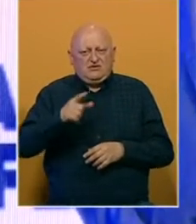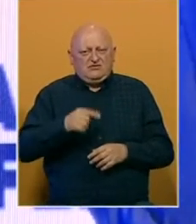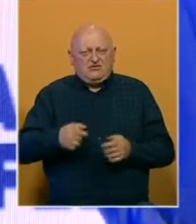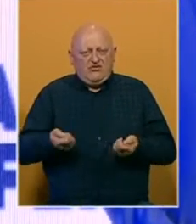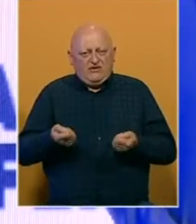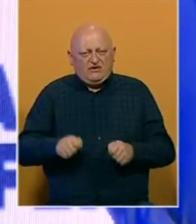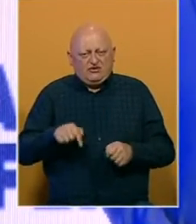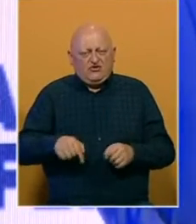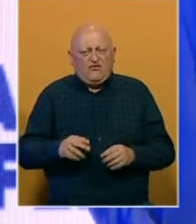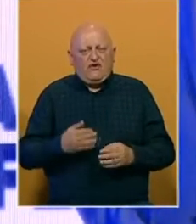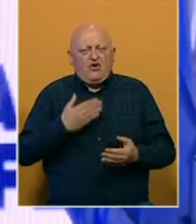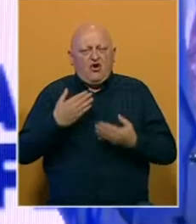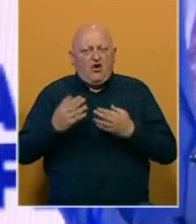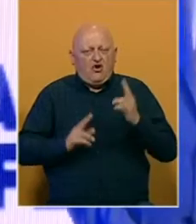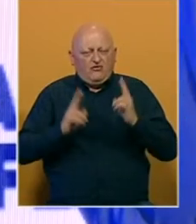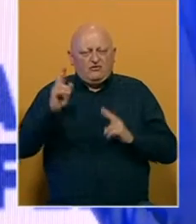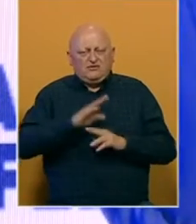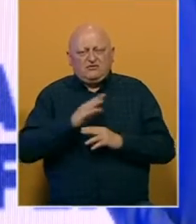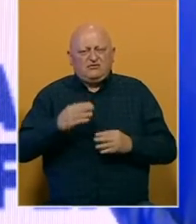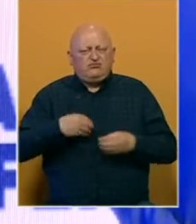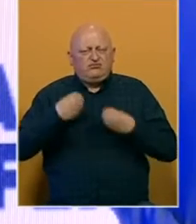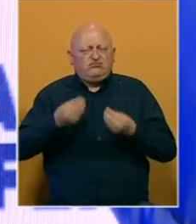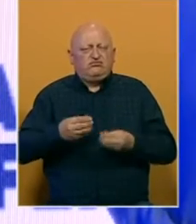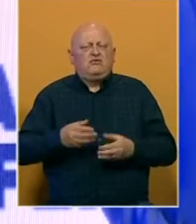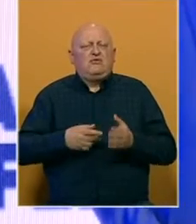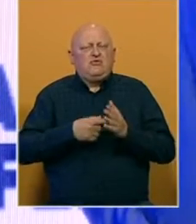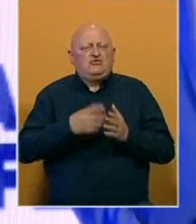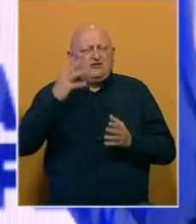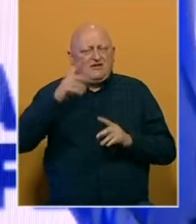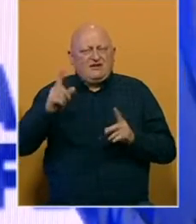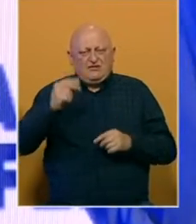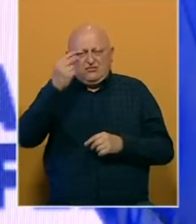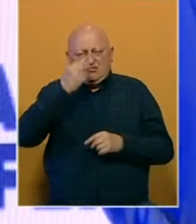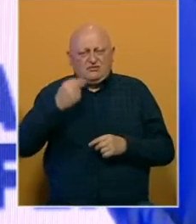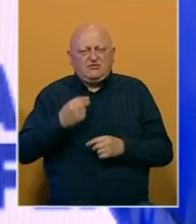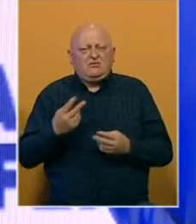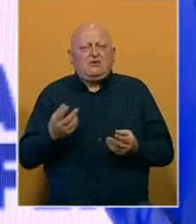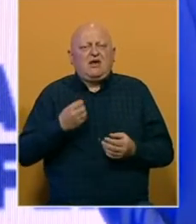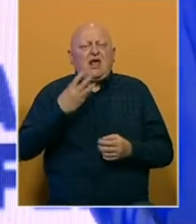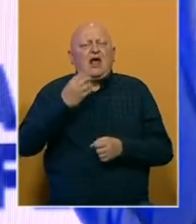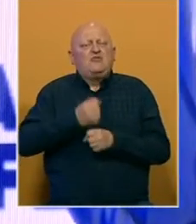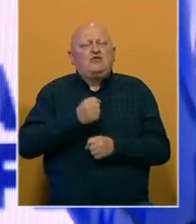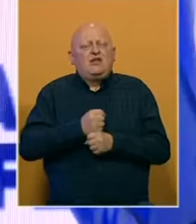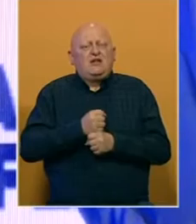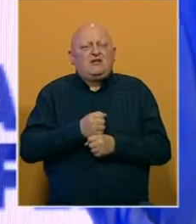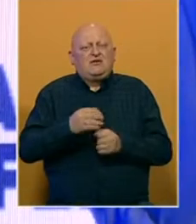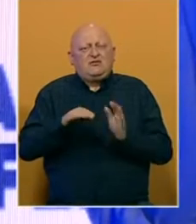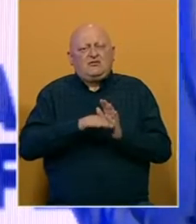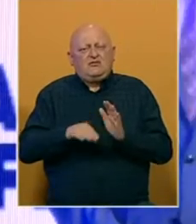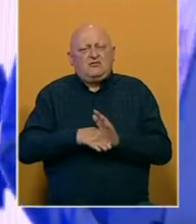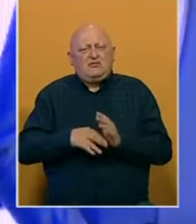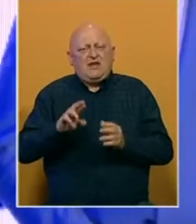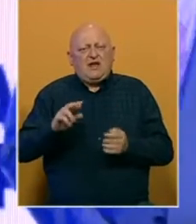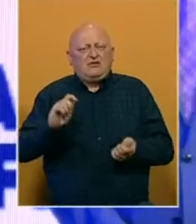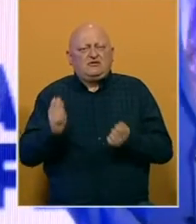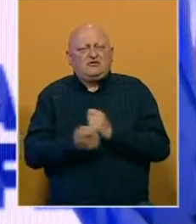zaključici sa ove konferencije i sve diskusije koje su bile poslužiti vlade Republike Srpske kad bude radila program ekonomskih